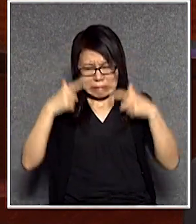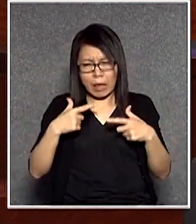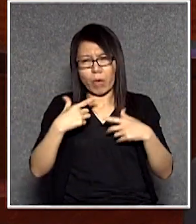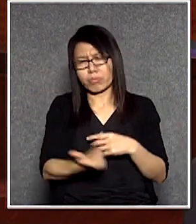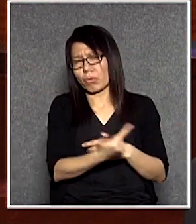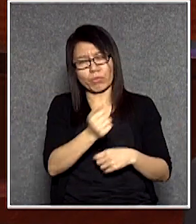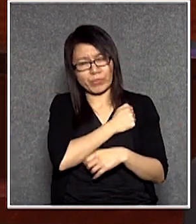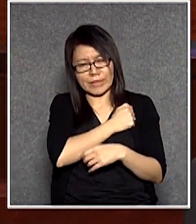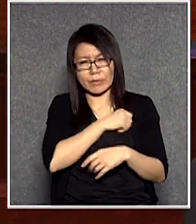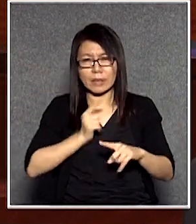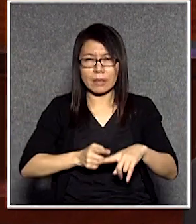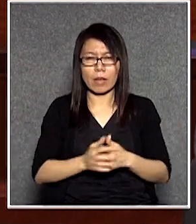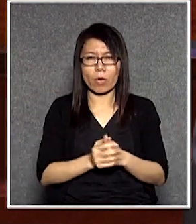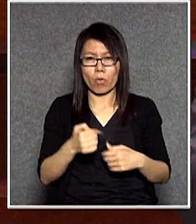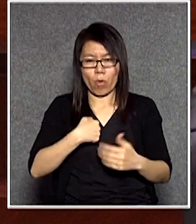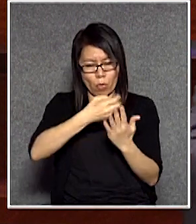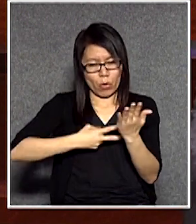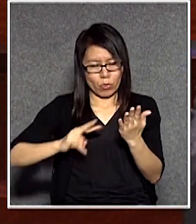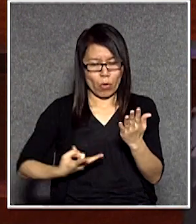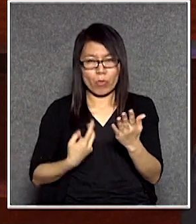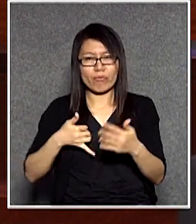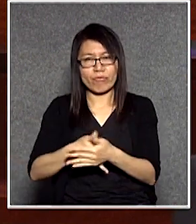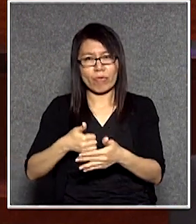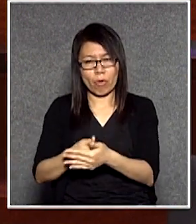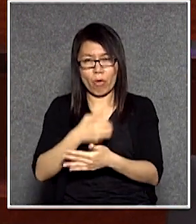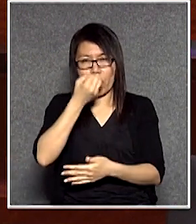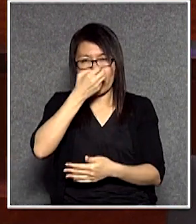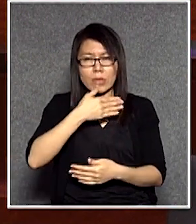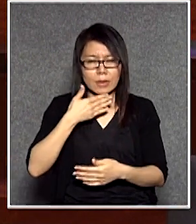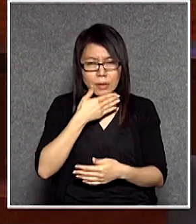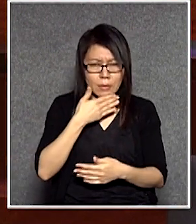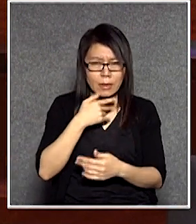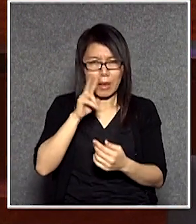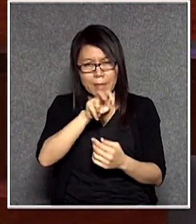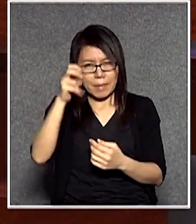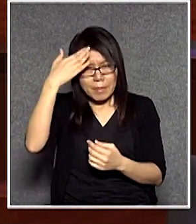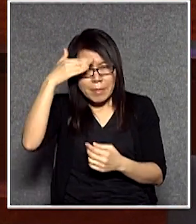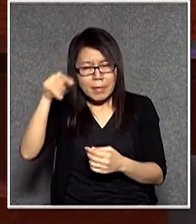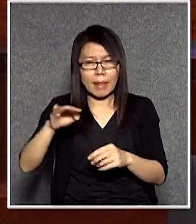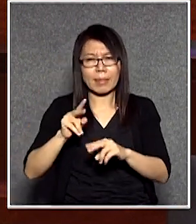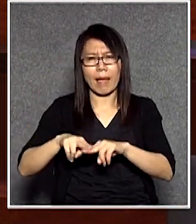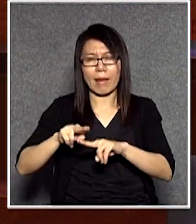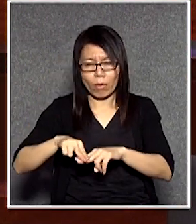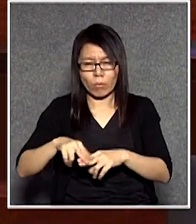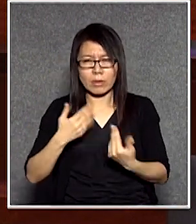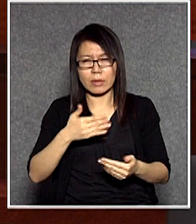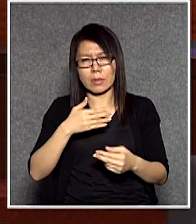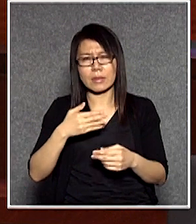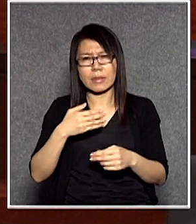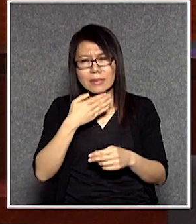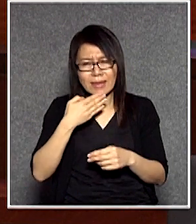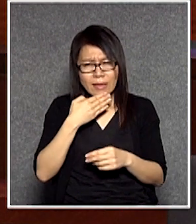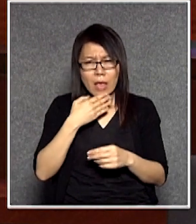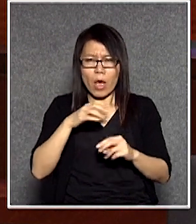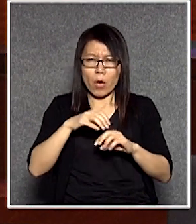他說我那個修正案是會妨礙香港青年認識國家令到青年的國家民族感